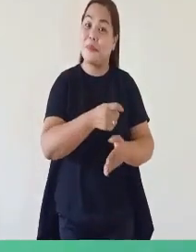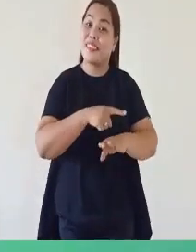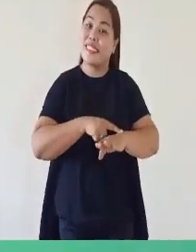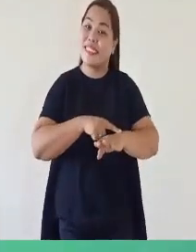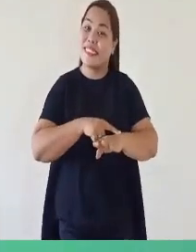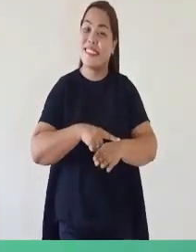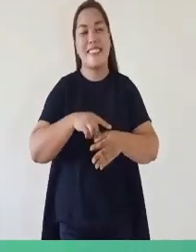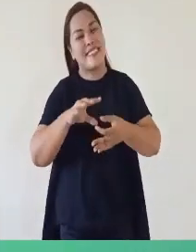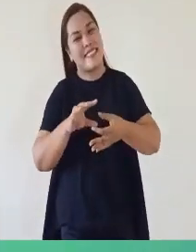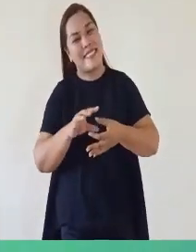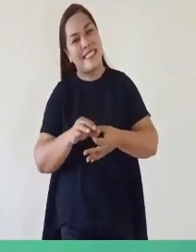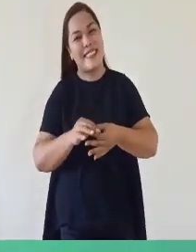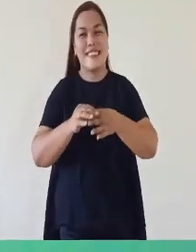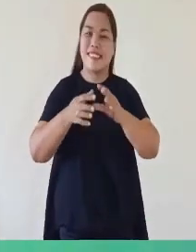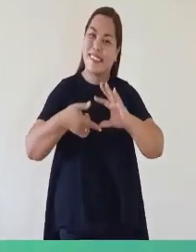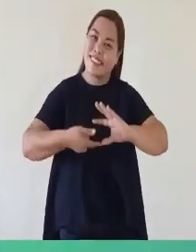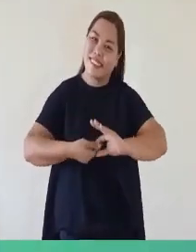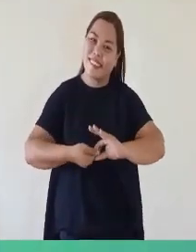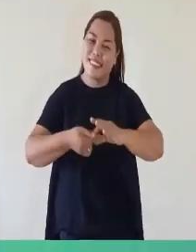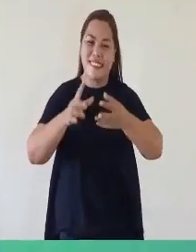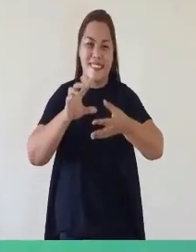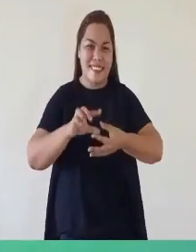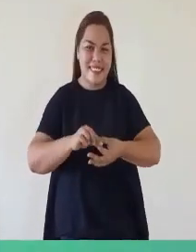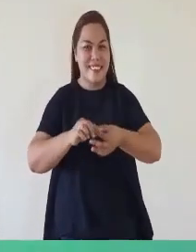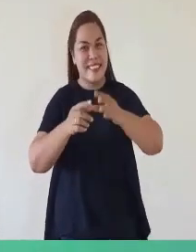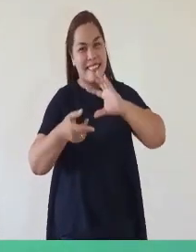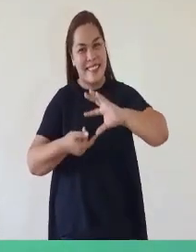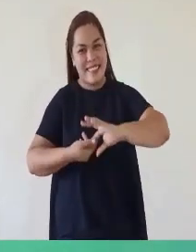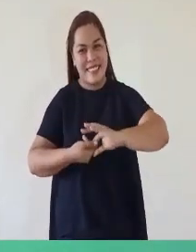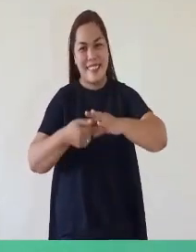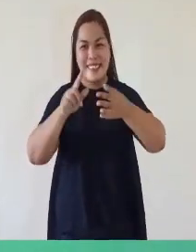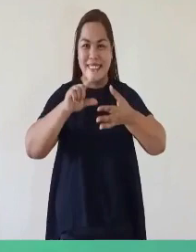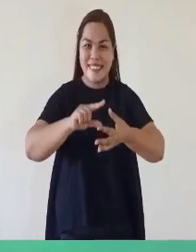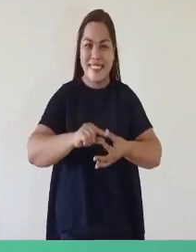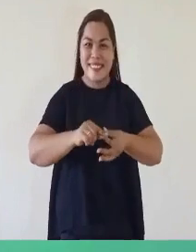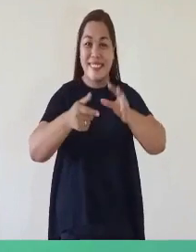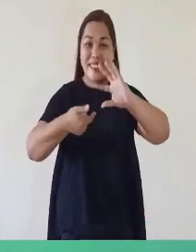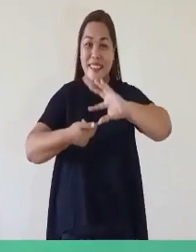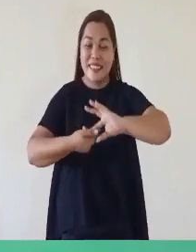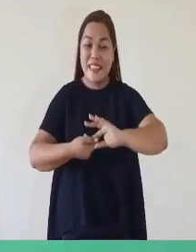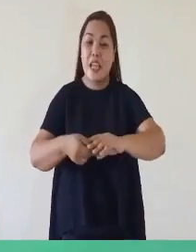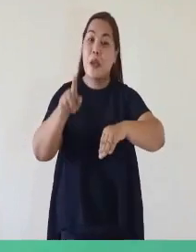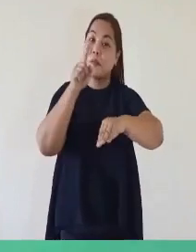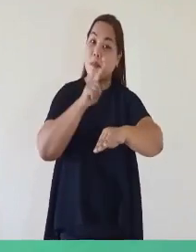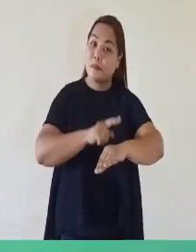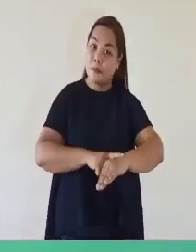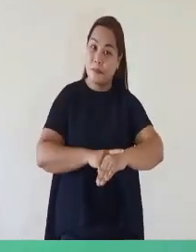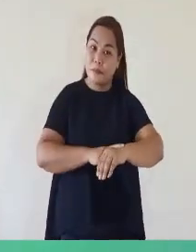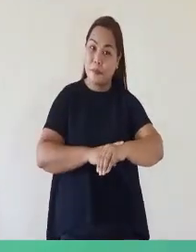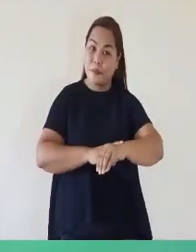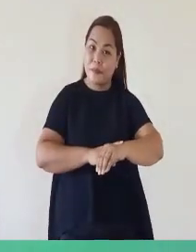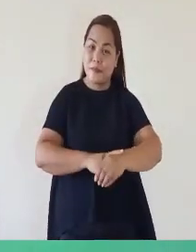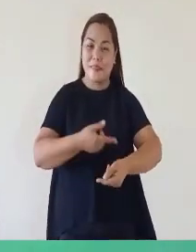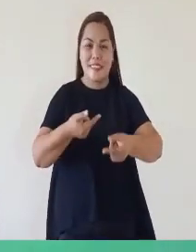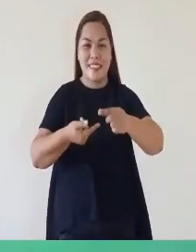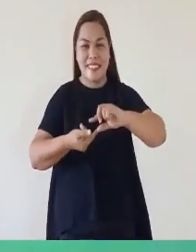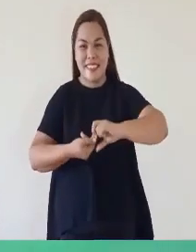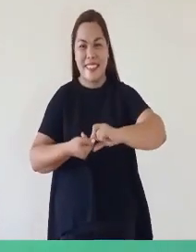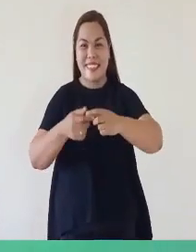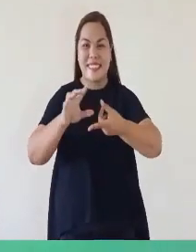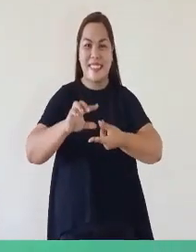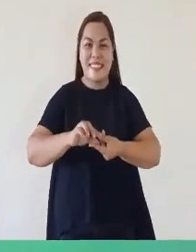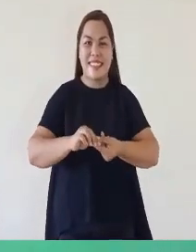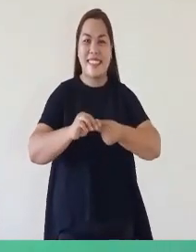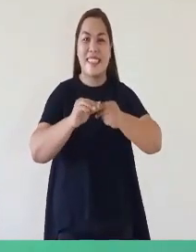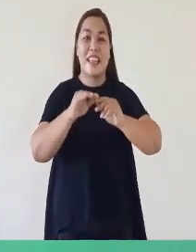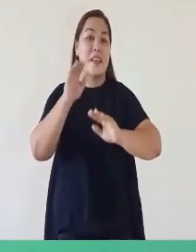Oras na ng kwentuhan Kwentuhan, kwentuhan Oras na